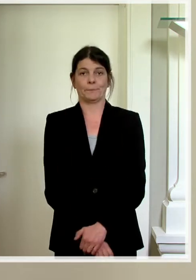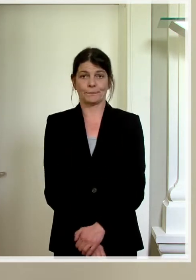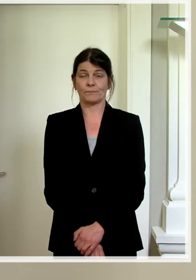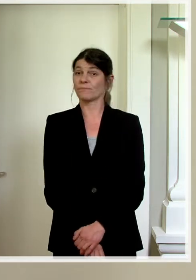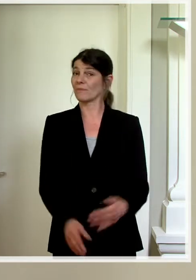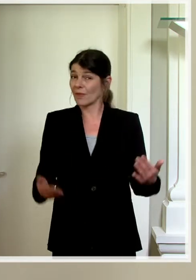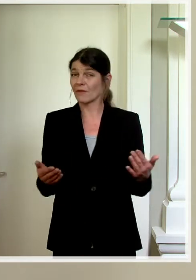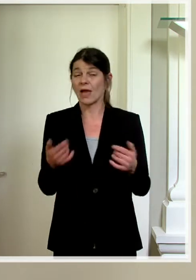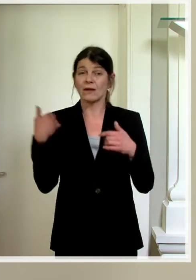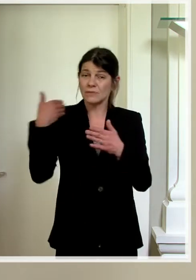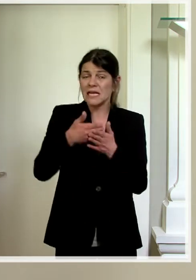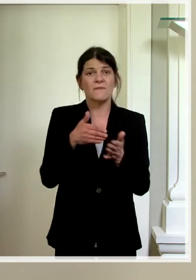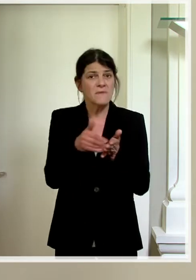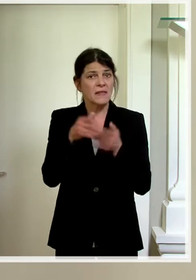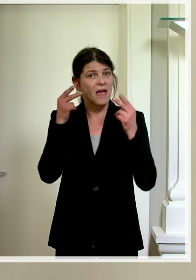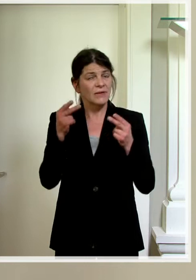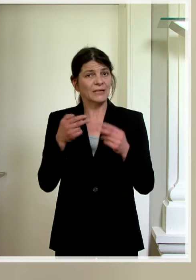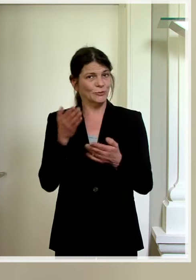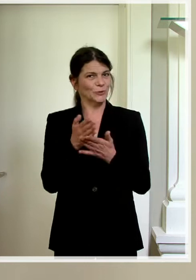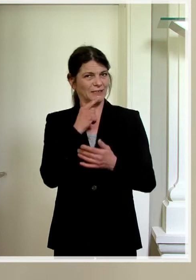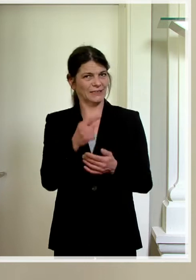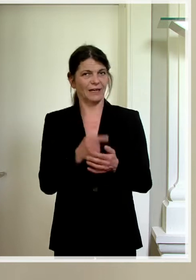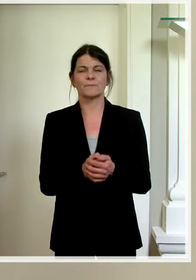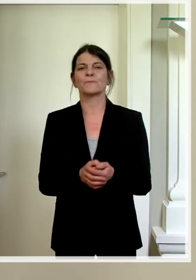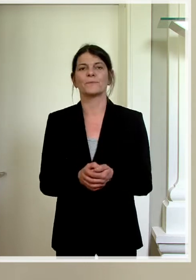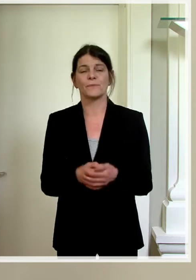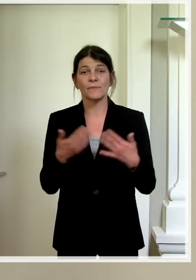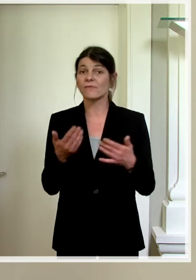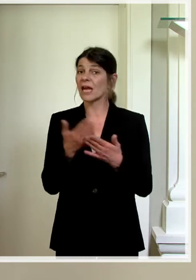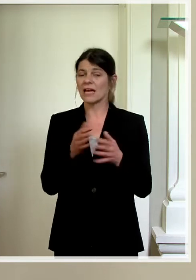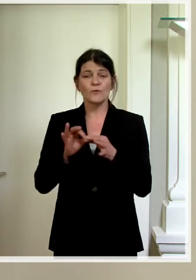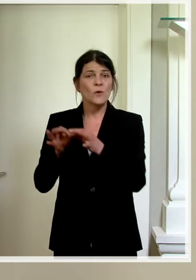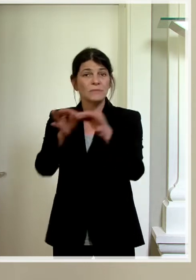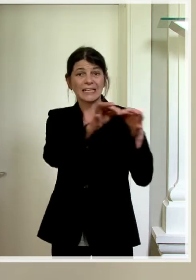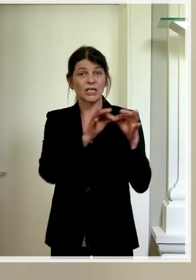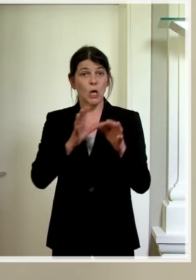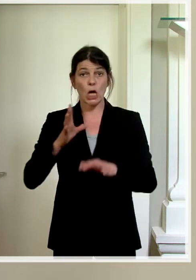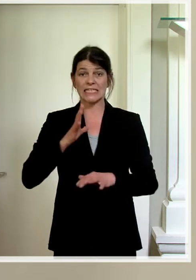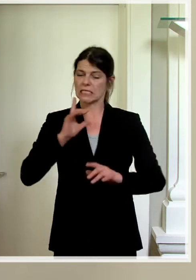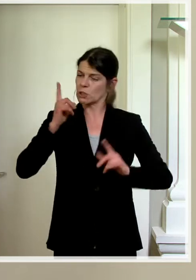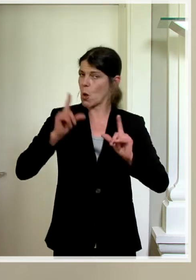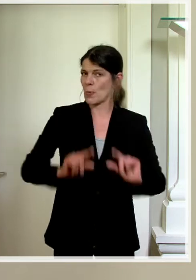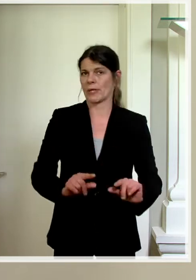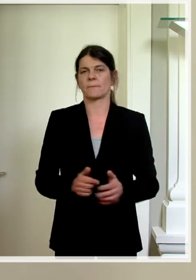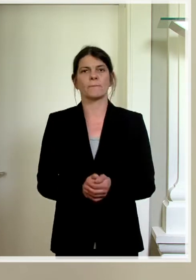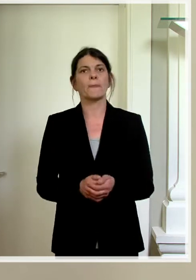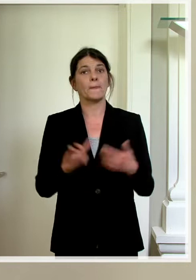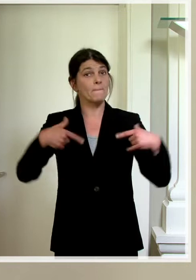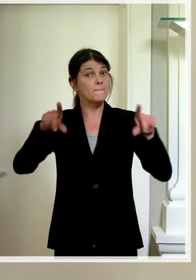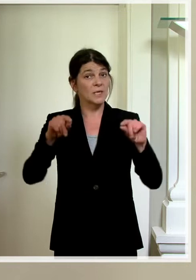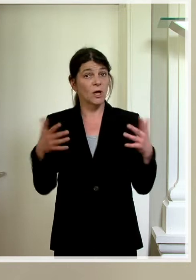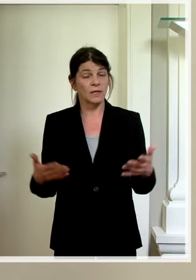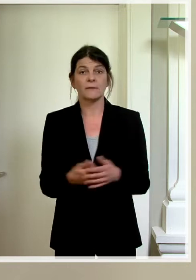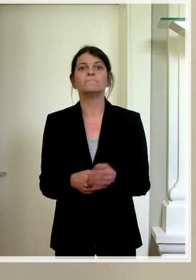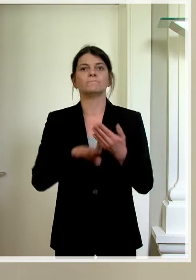Es ist nämlich nach wie vor wichtig, wie bereits gesagt, dass das Übertragungsrisiko minimiert wird. Das heisst,